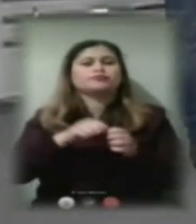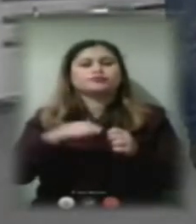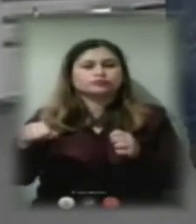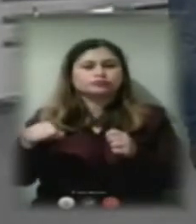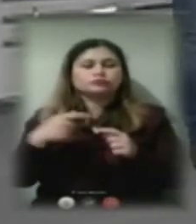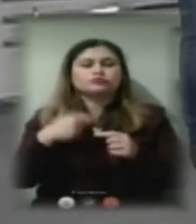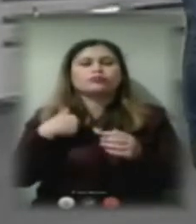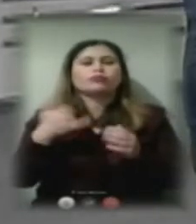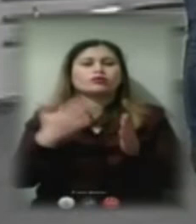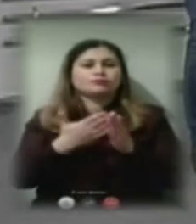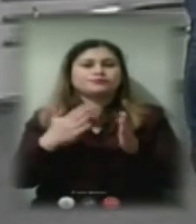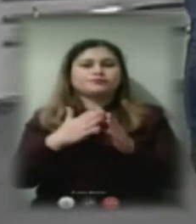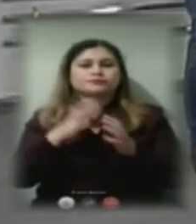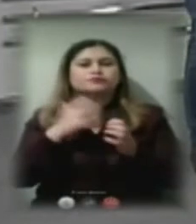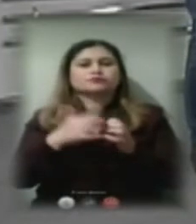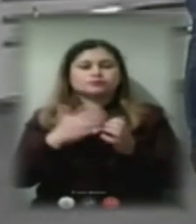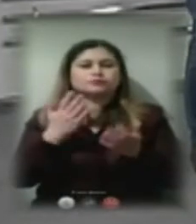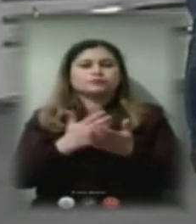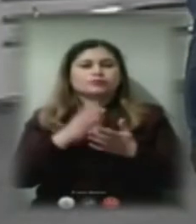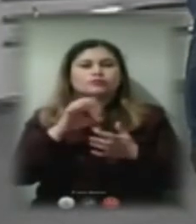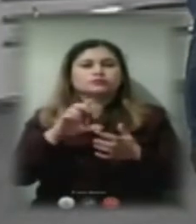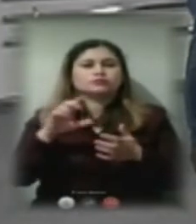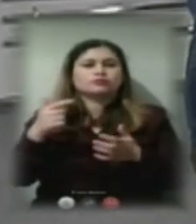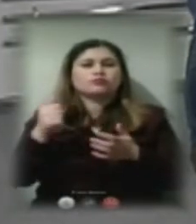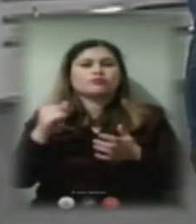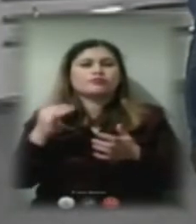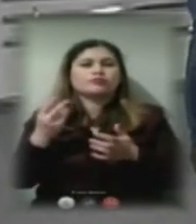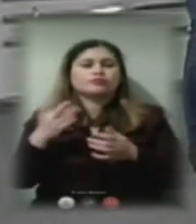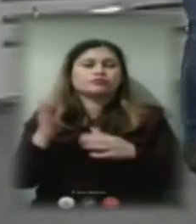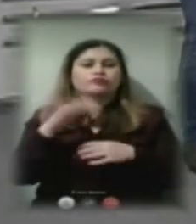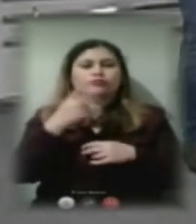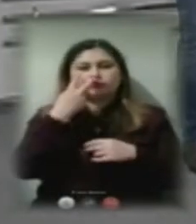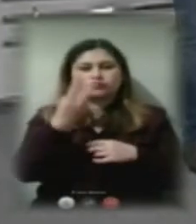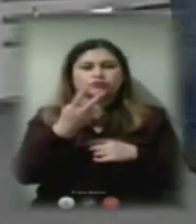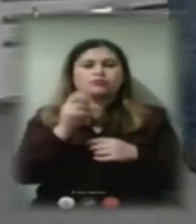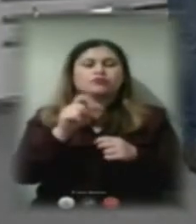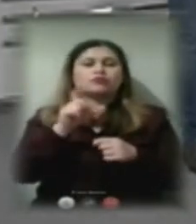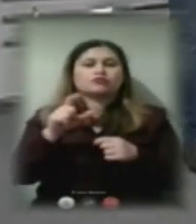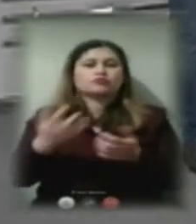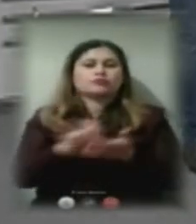є в Херсоні, це ОСББ «Гармонія». Давайте подивимося, як людям це вдалося.